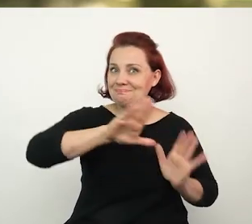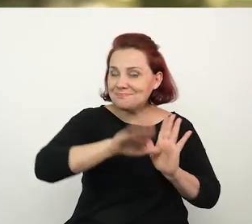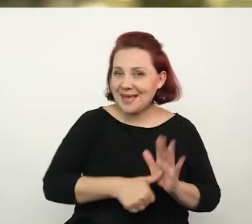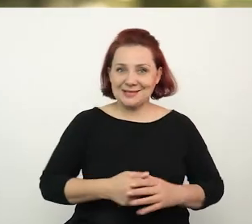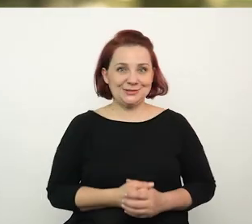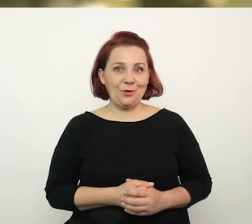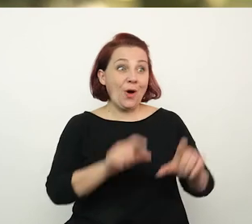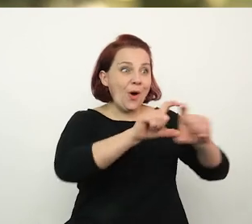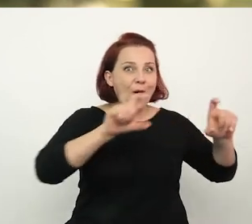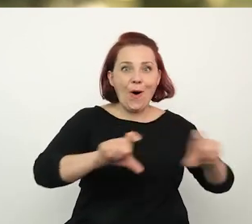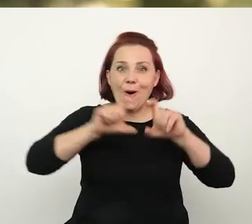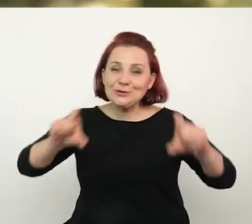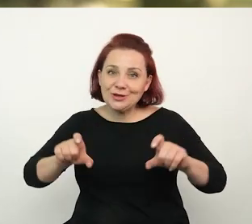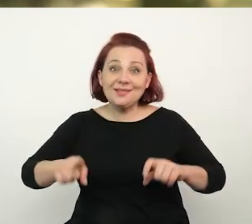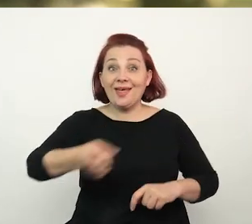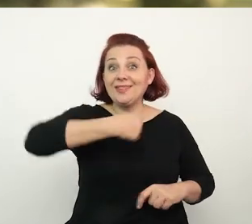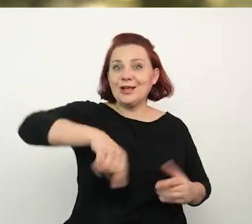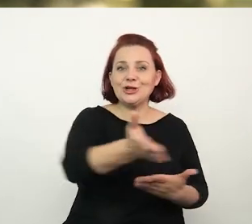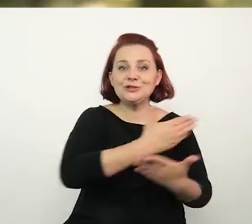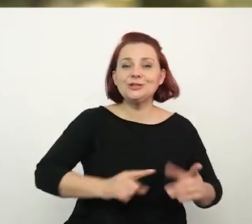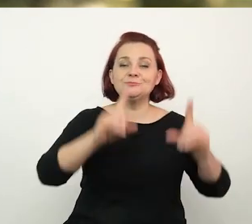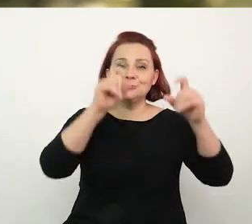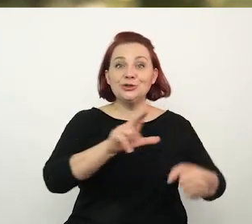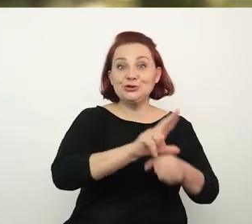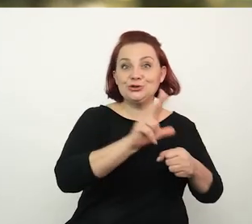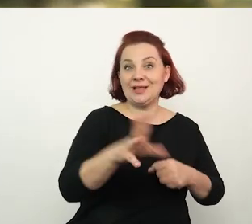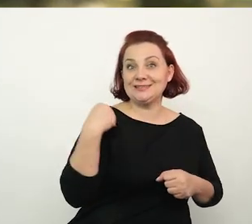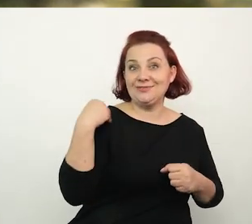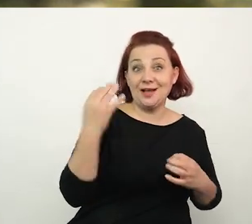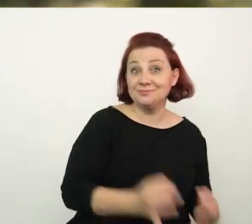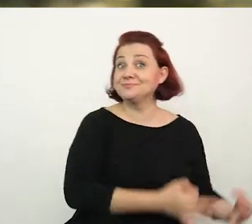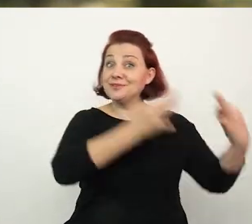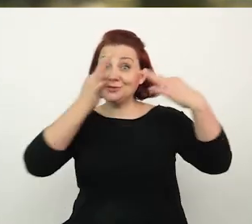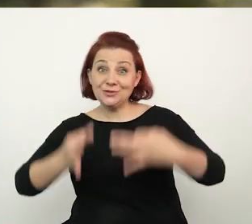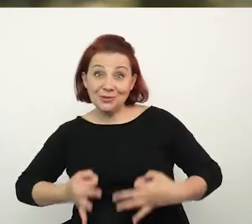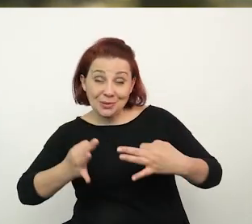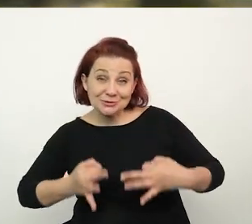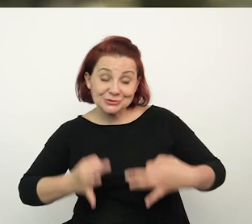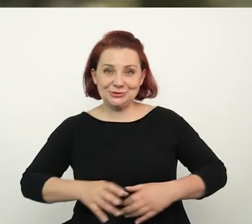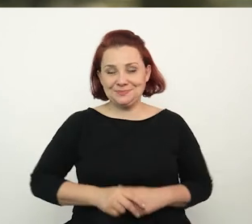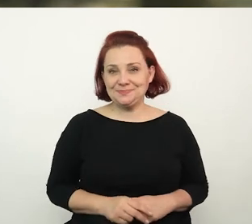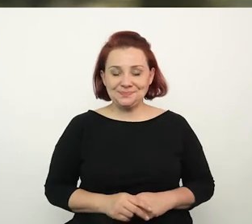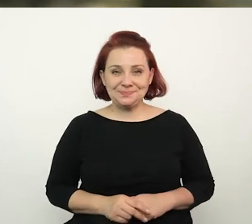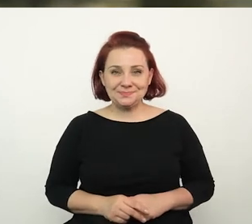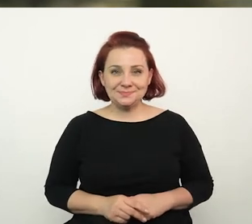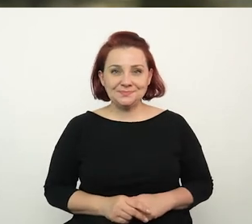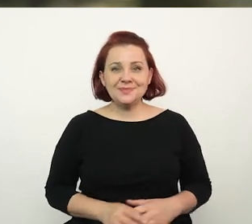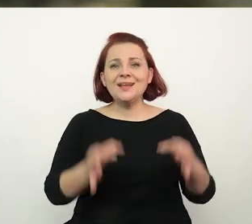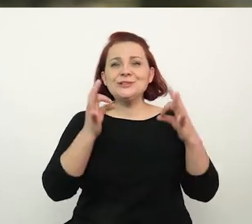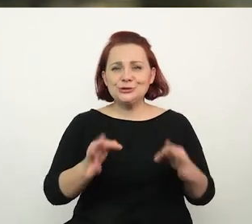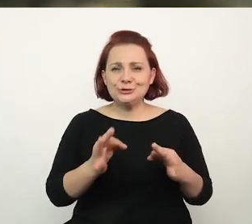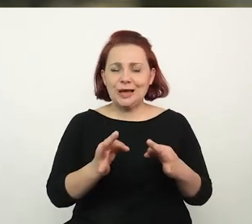naszego osiedla i naszej dzielnicy od XIII wieku, aż po czasy współczesne. Dzisiejsze, kiedy